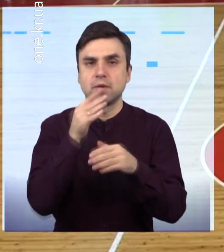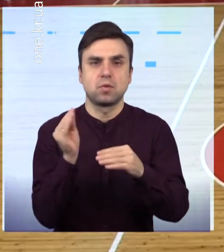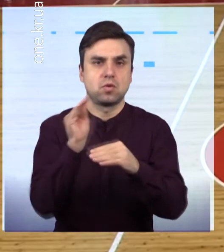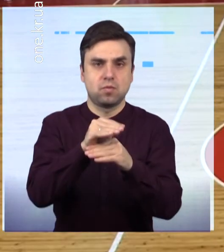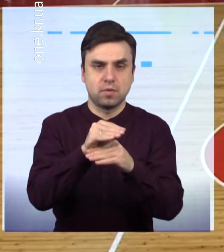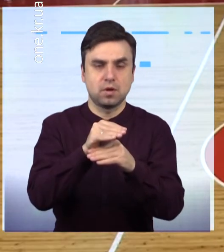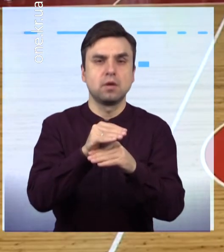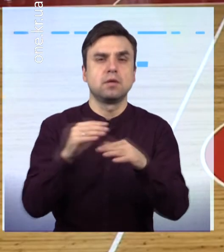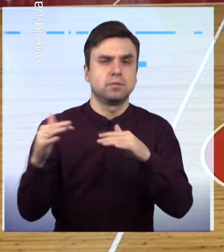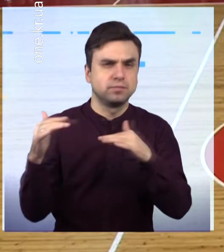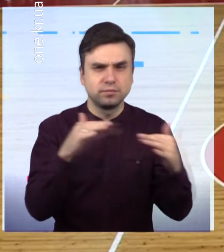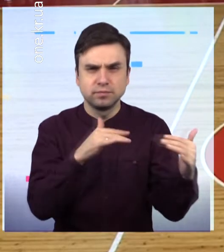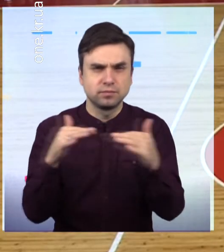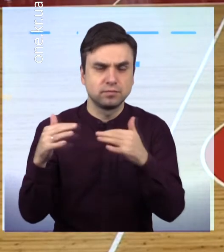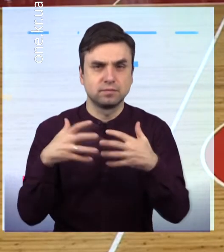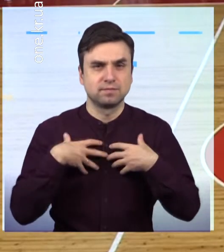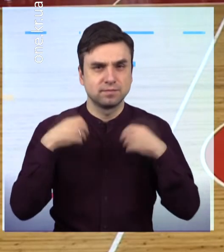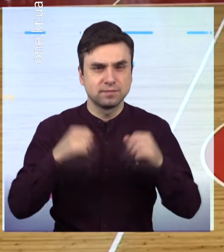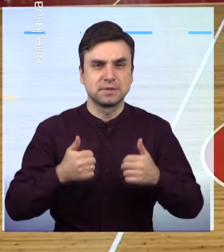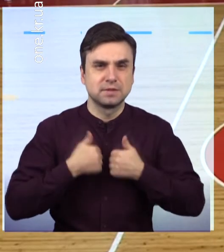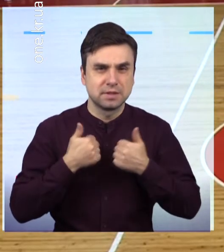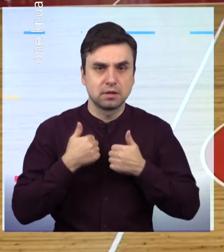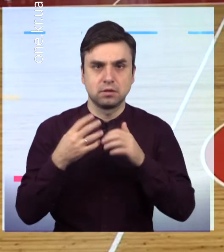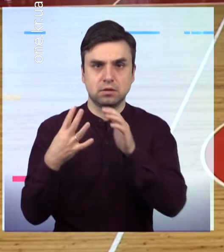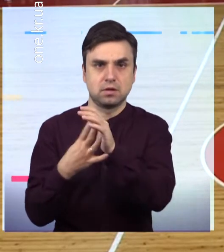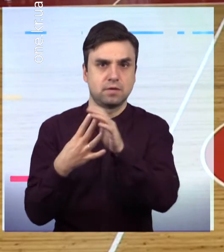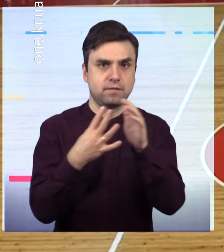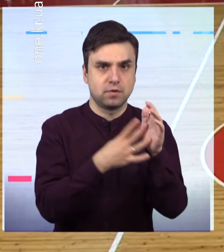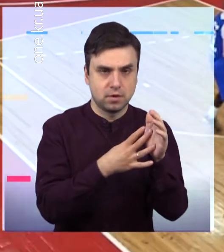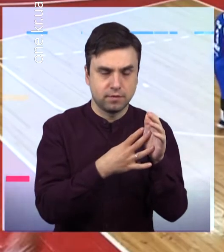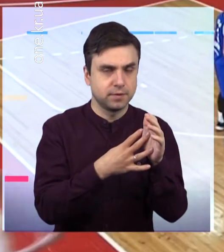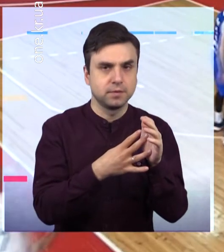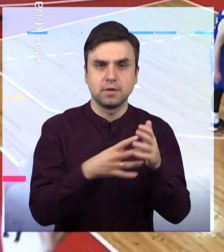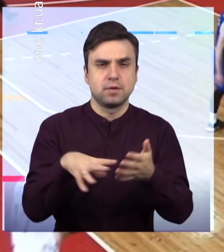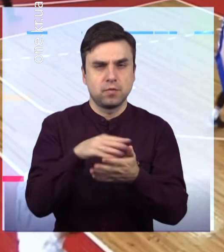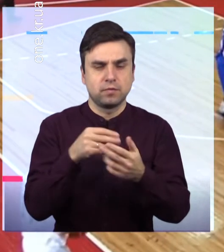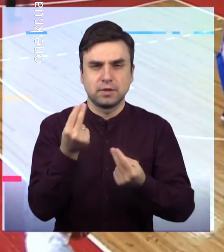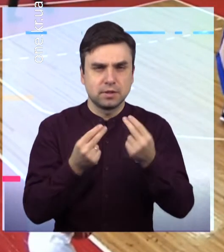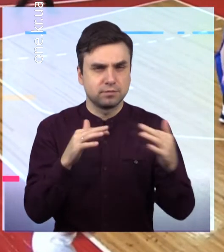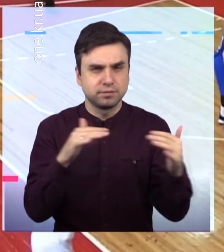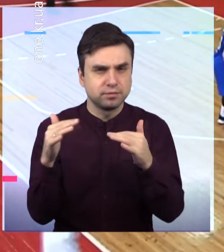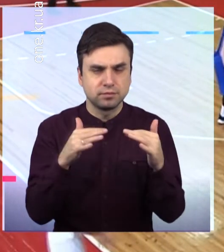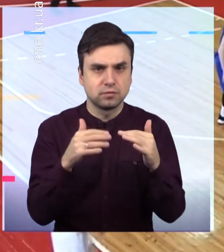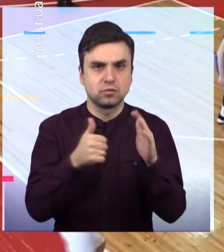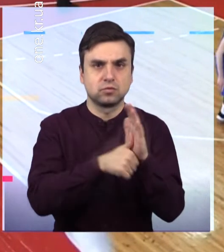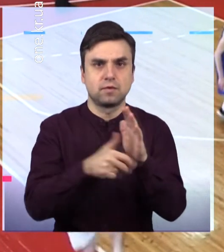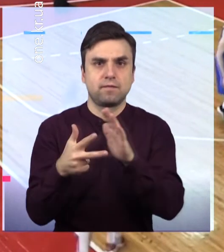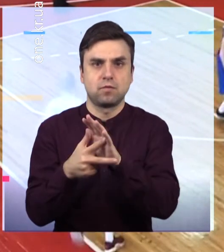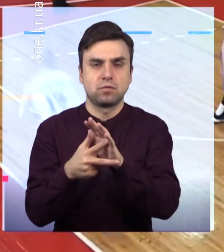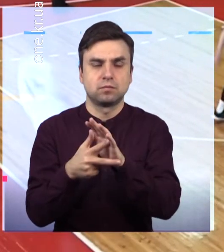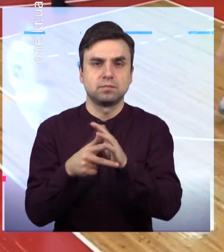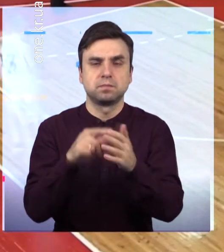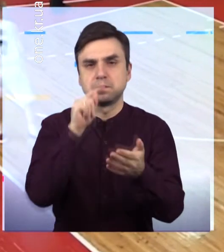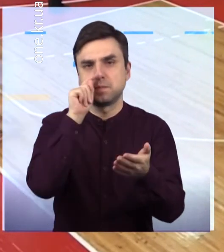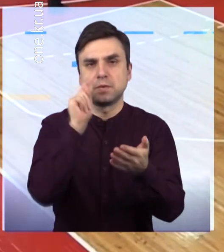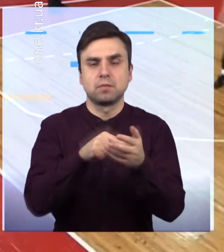полі точилася більш напружено 9-9 та 6-8 Втім, доля посміхнулася баскетбольному клубу Політехнік